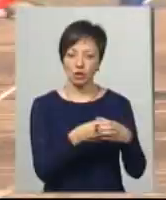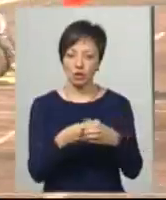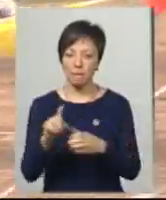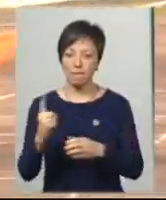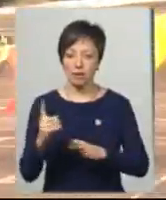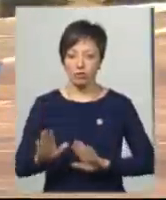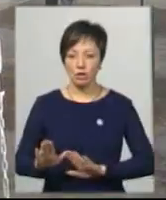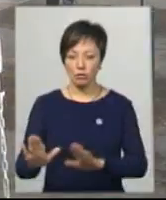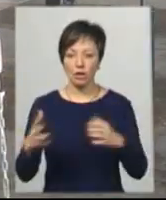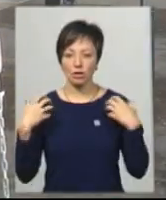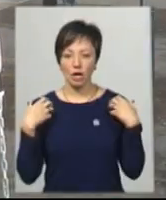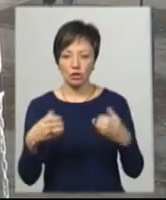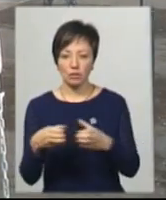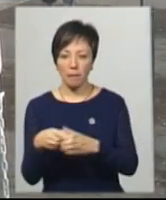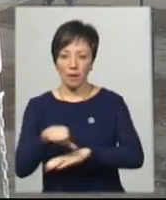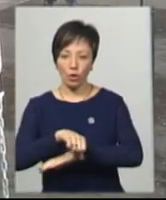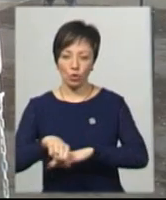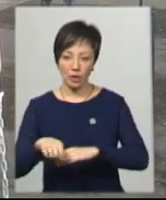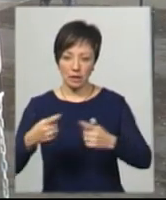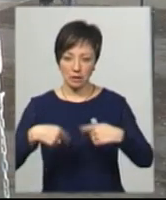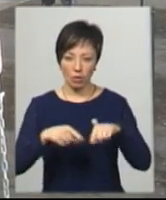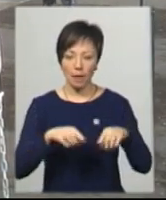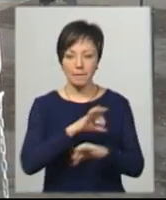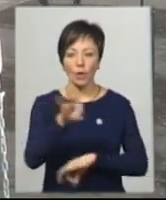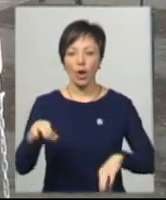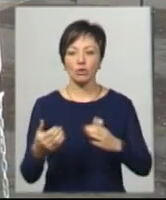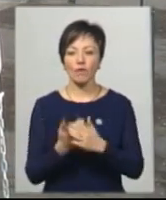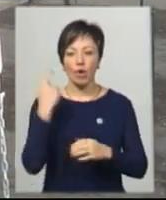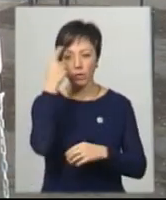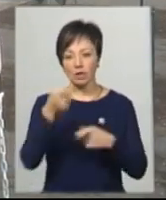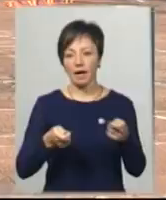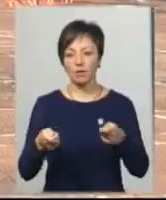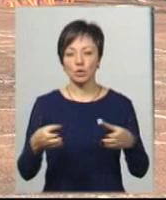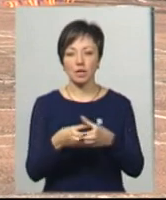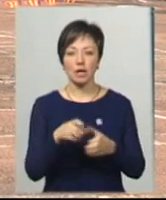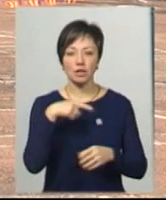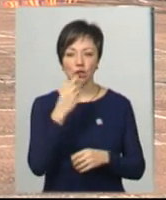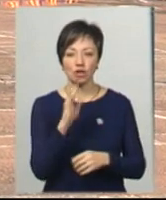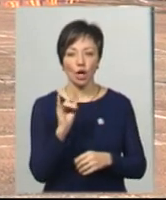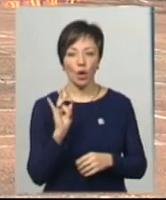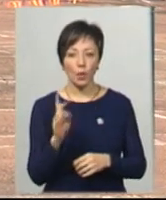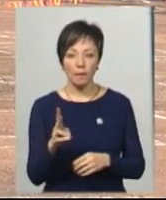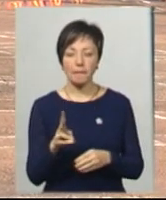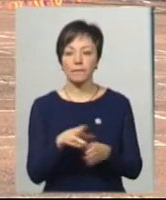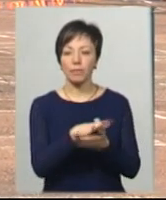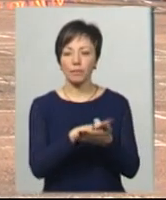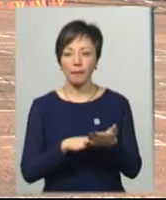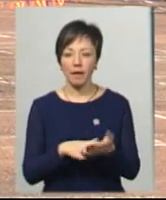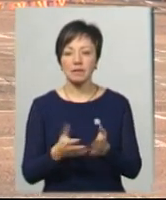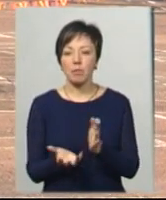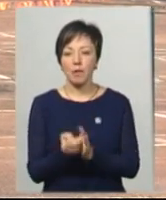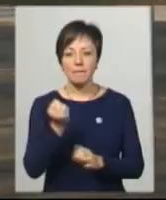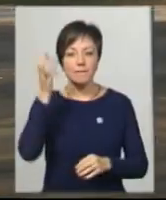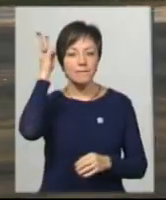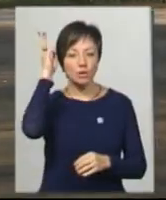перших заступників начальників штабів прикордонних загонів. Проєкт «Нове обличчя керівного складу», каже Олег Шенкарук, проходить за підтримки посольства